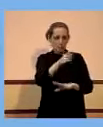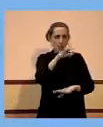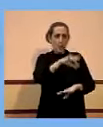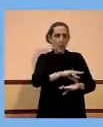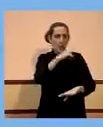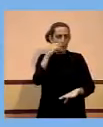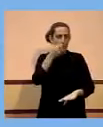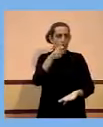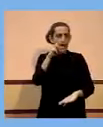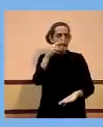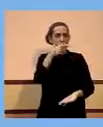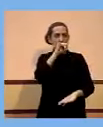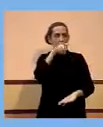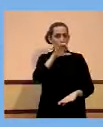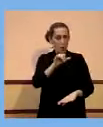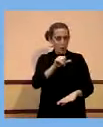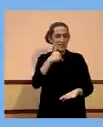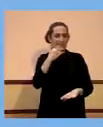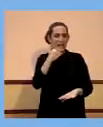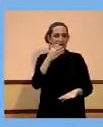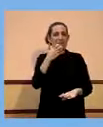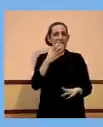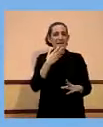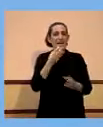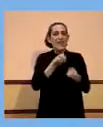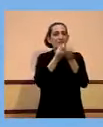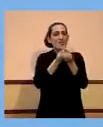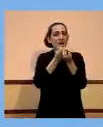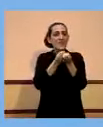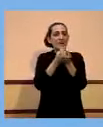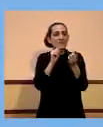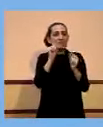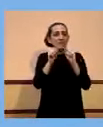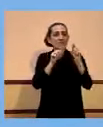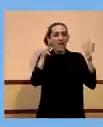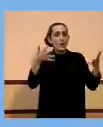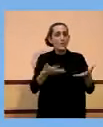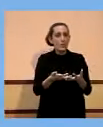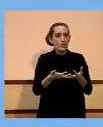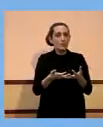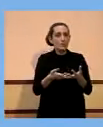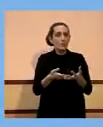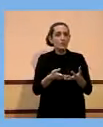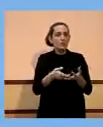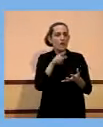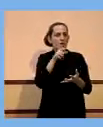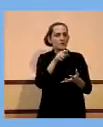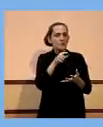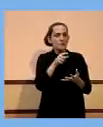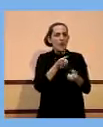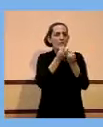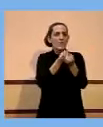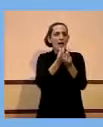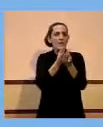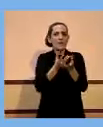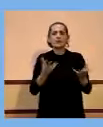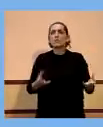dades epidemiològiques realment són tan bones o són suficientment bones com